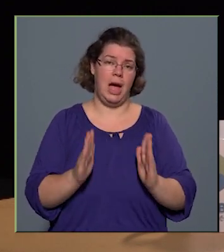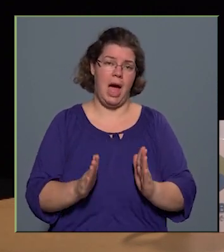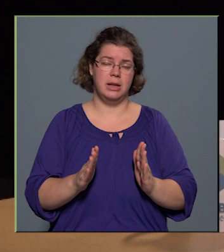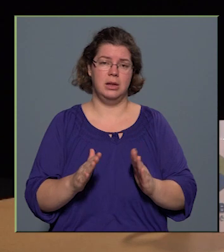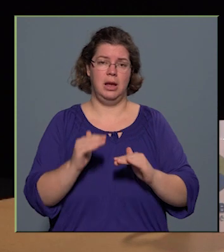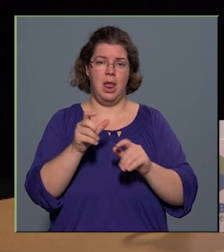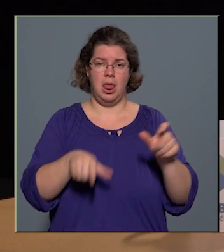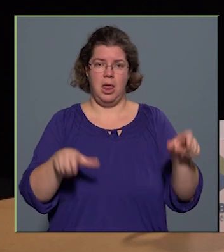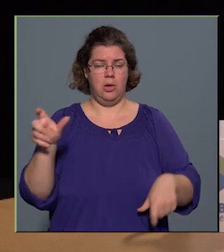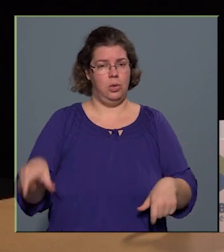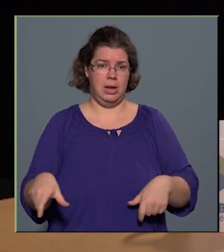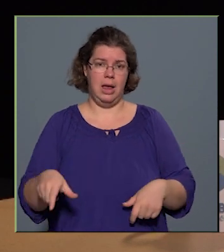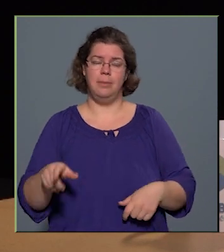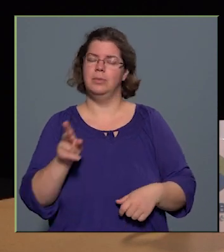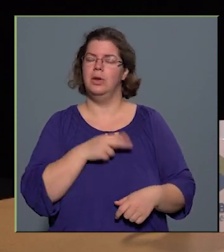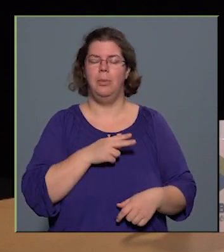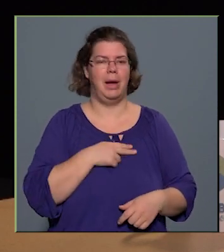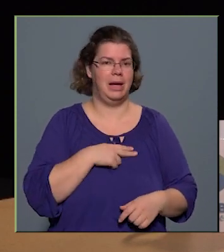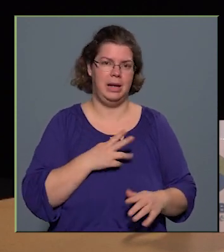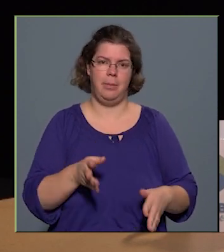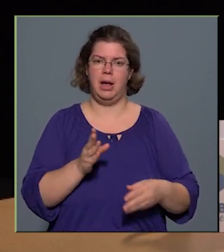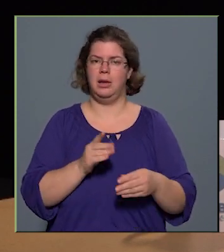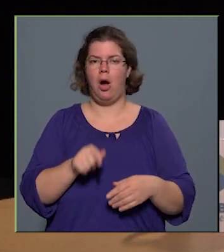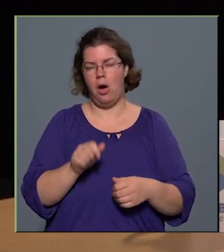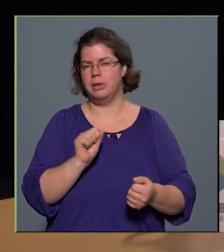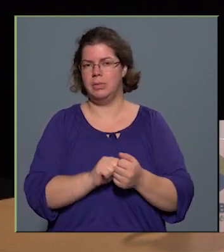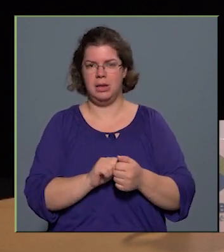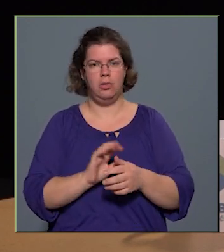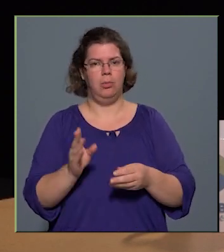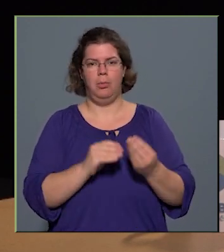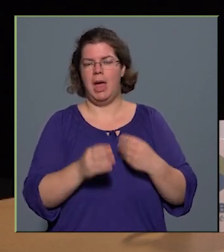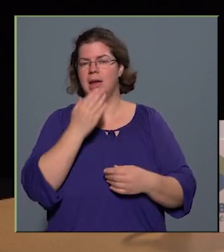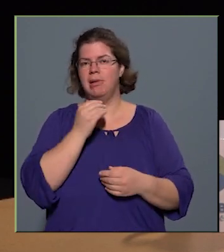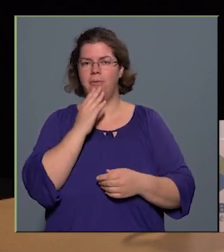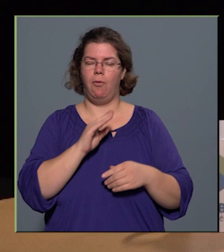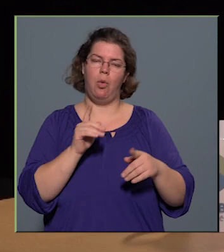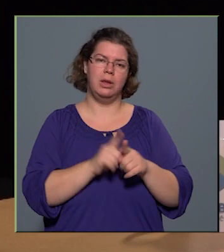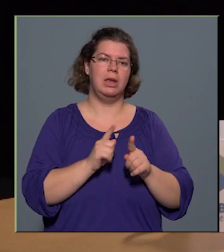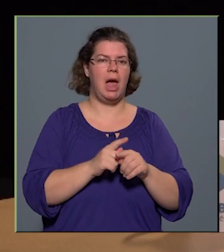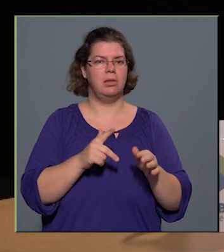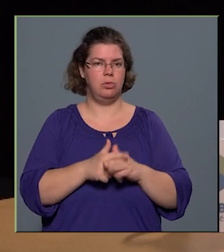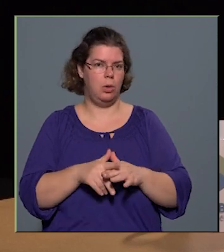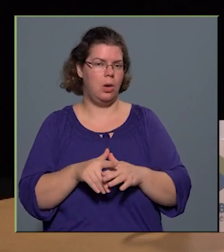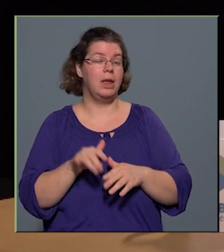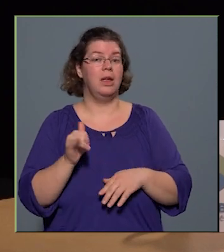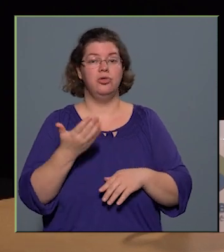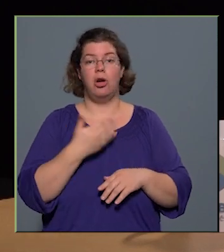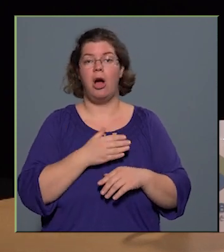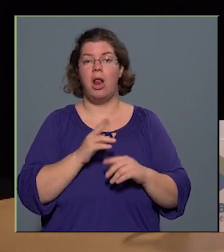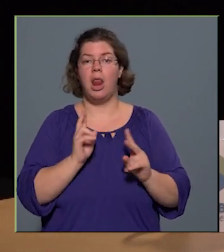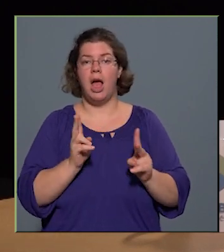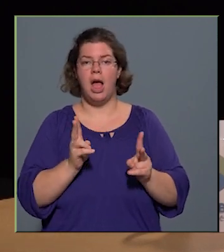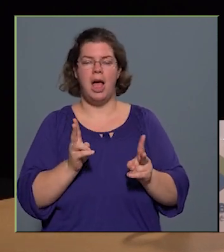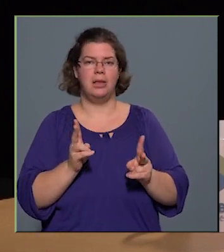lakótelep nagyon megérdemelte, az biztos, hiszen nem volt ilyen dolog. És ha lehet, hogy